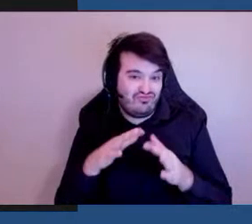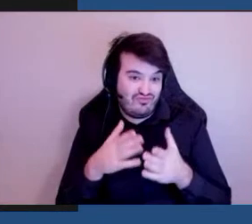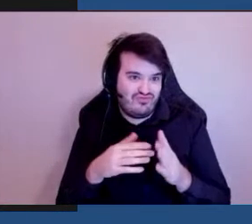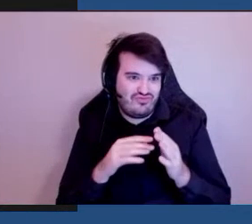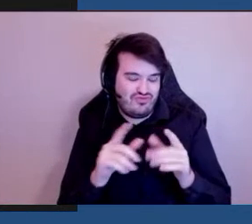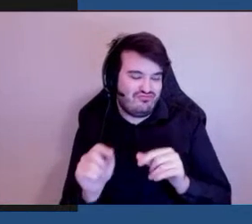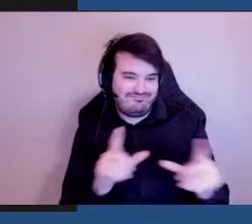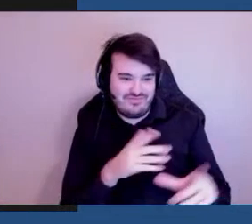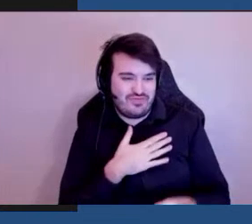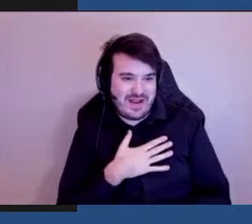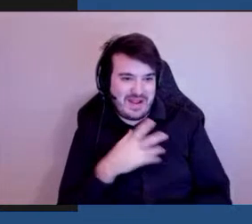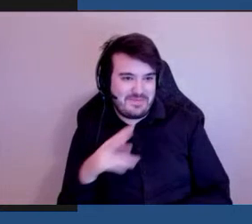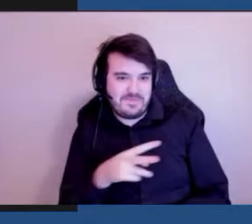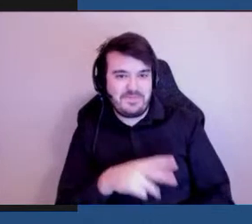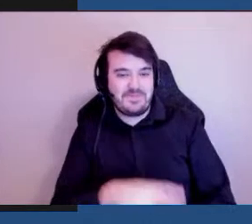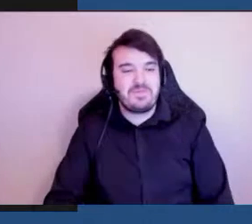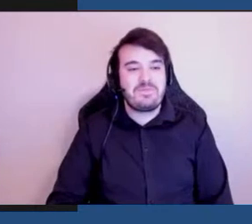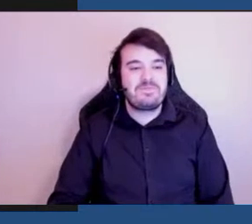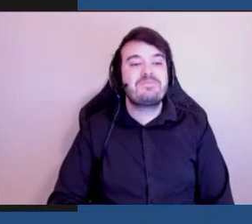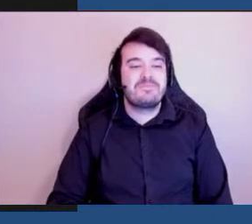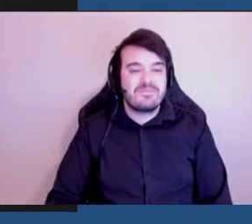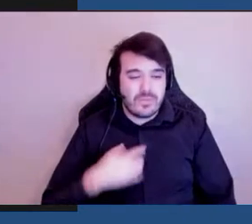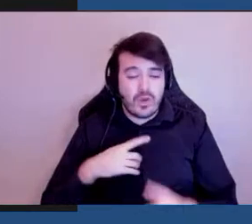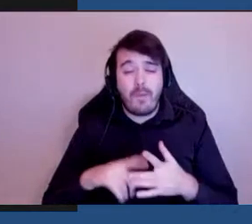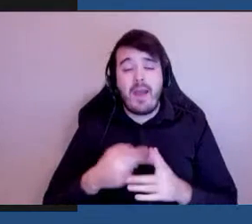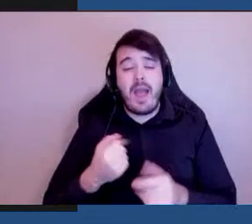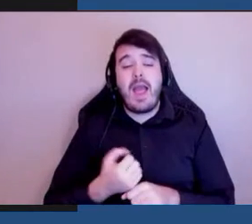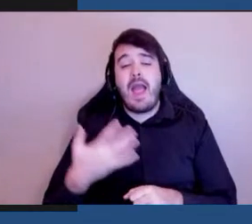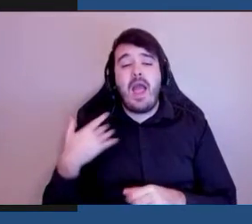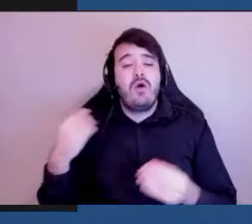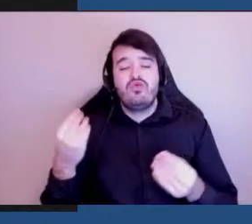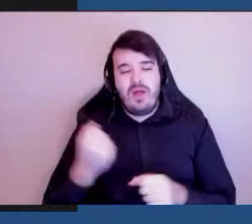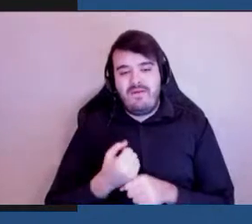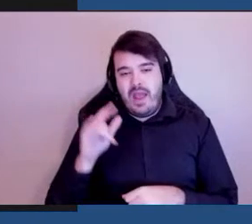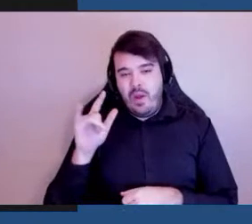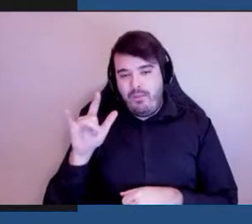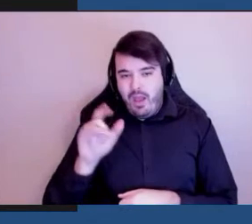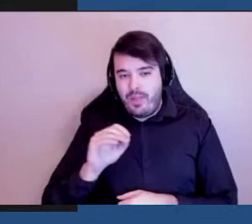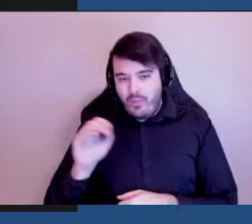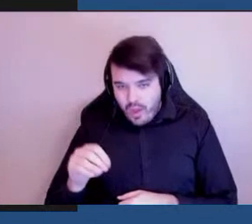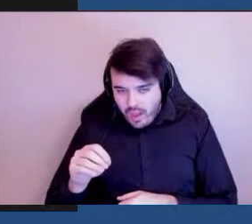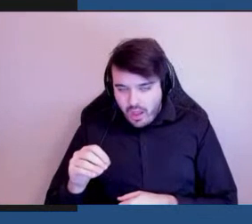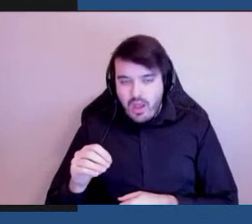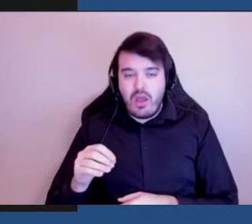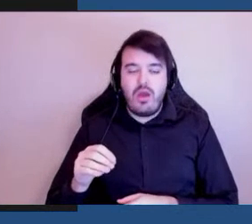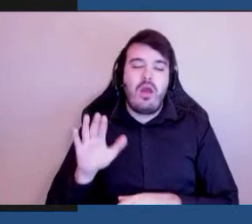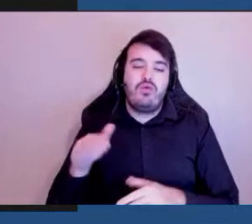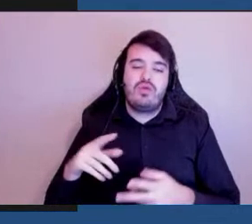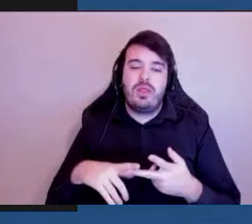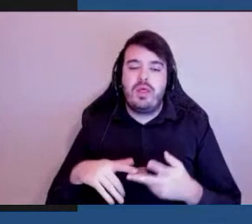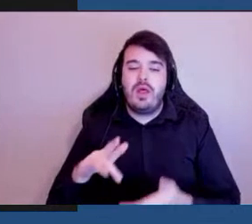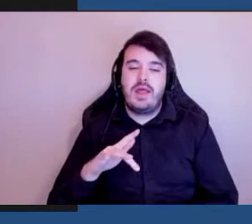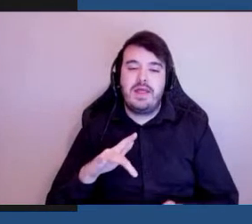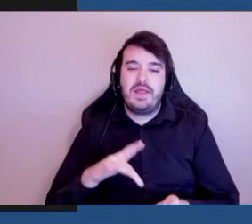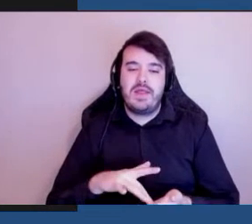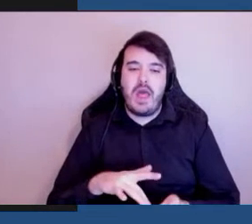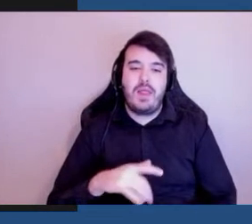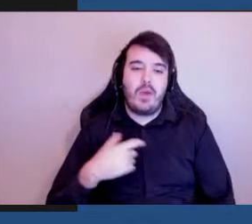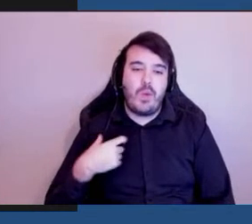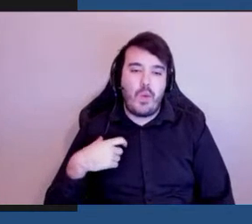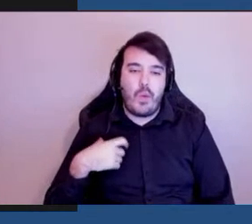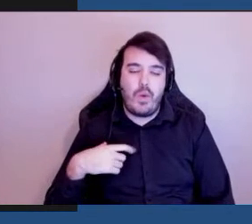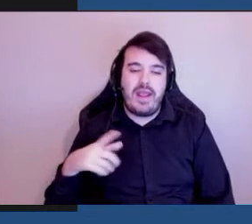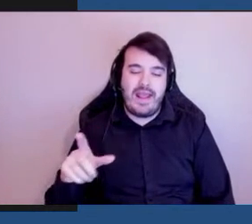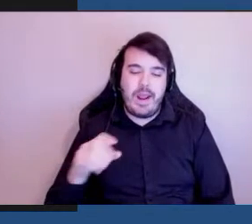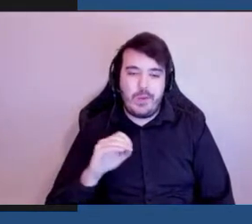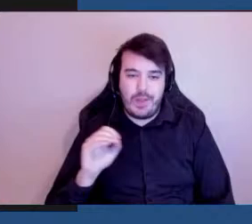de diapositif. J'ai commencé ma carrière en travaillant à l'aéroport d'Ottawa. Ensuite, j'ai travaillé sur le centre